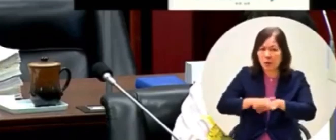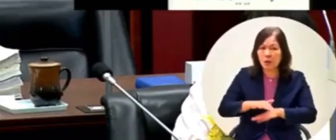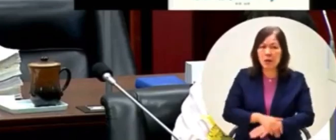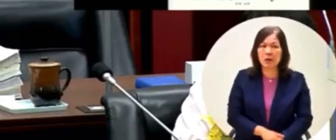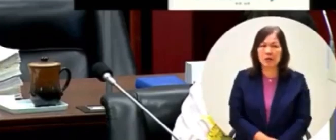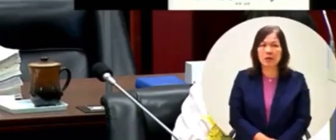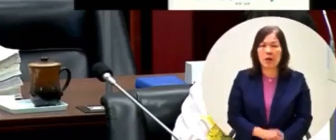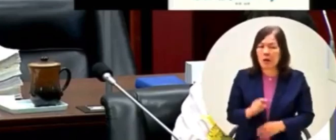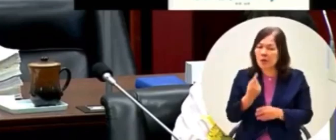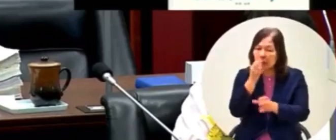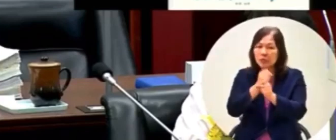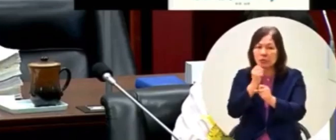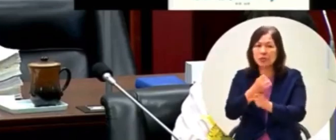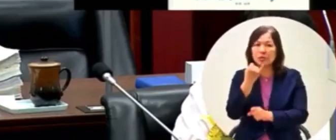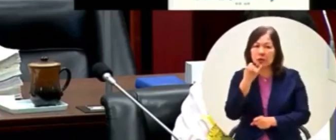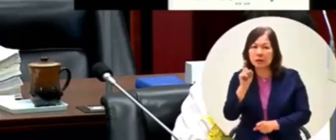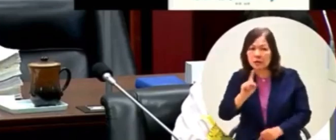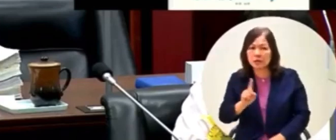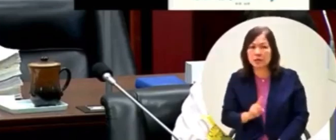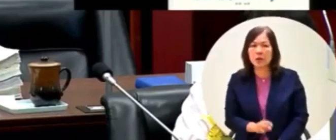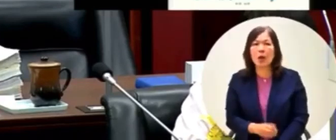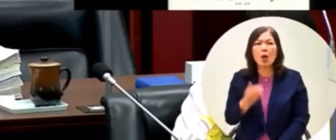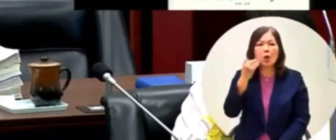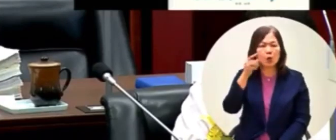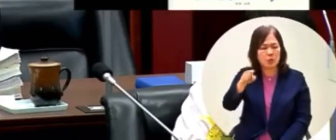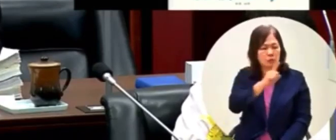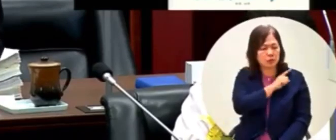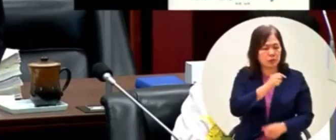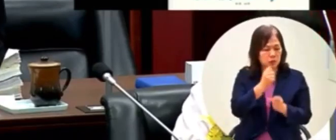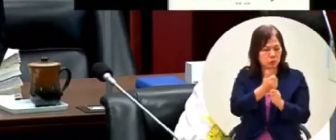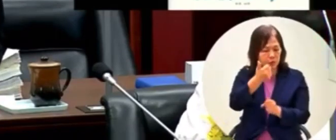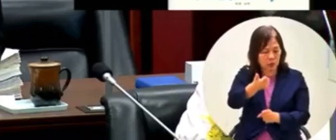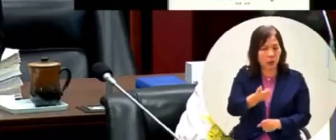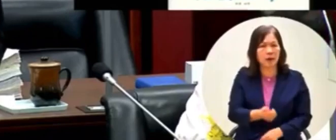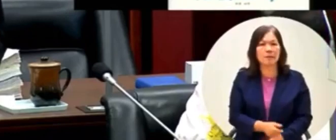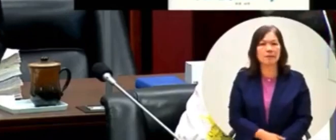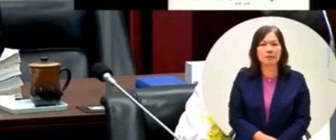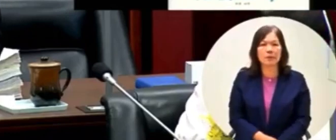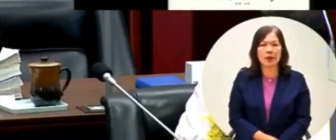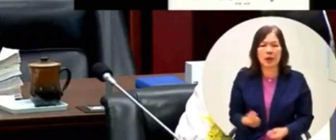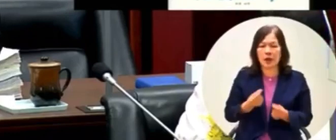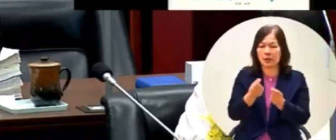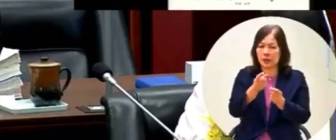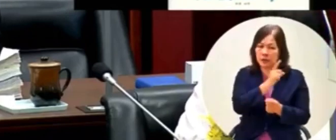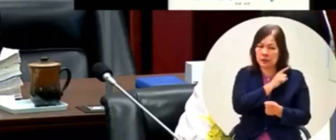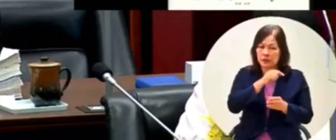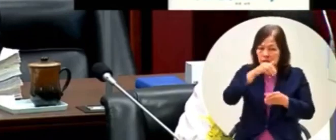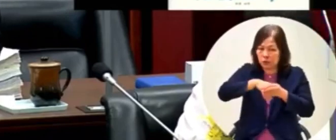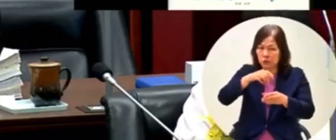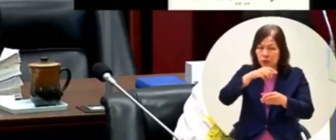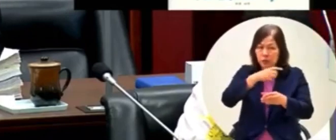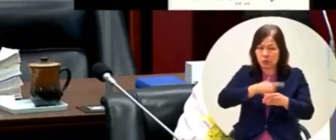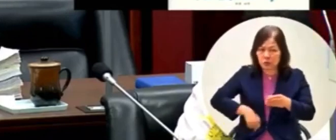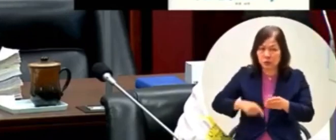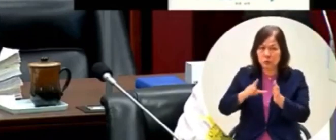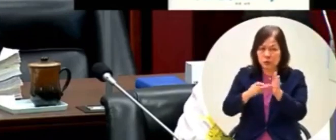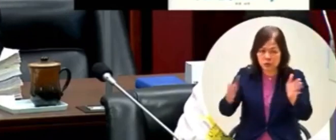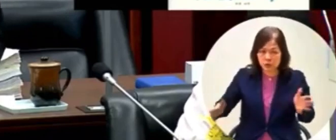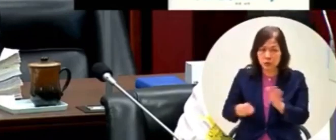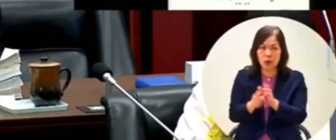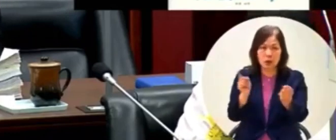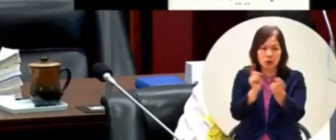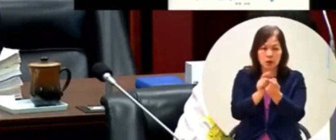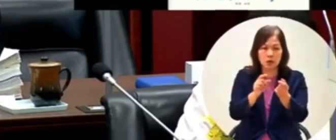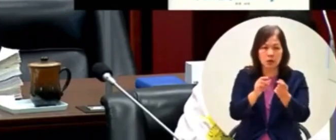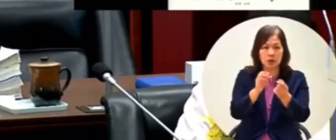做的我相信你如果認為你做得好市長如同你在選舉的時候你跟全台灣人